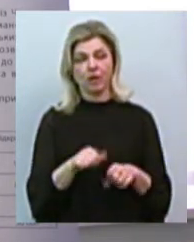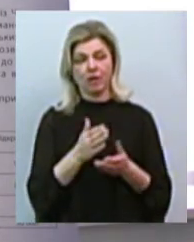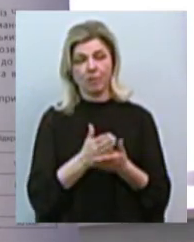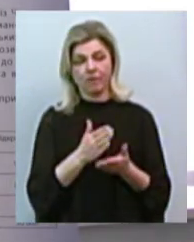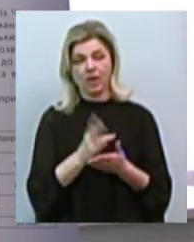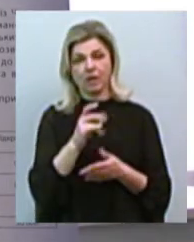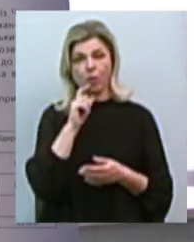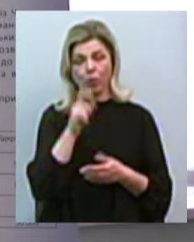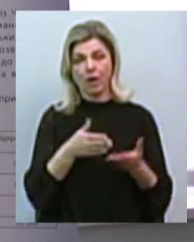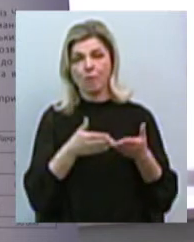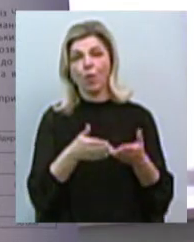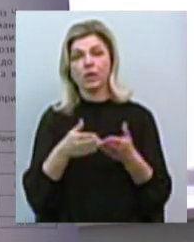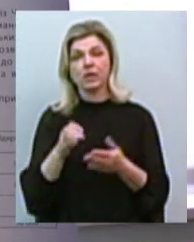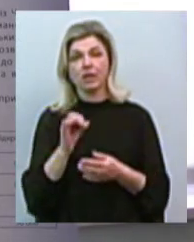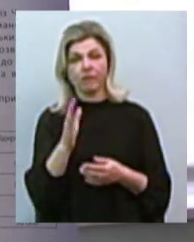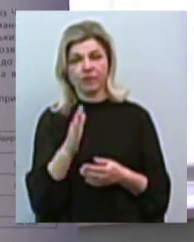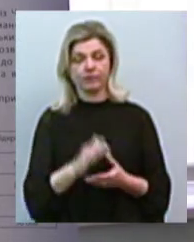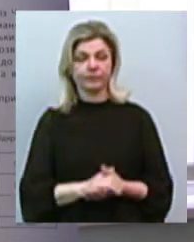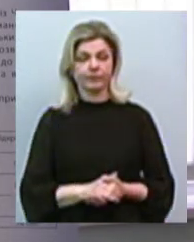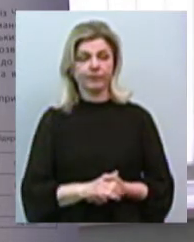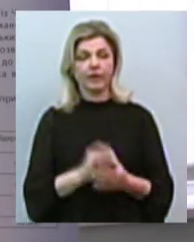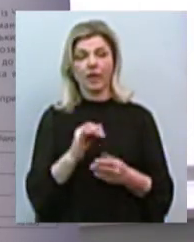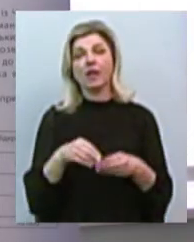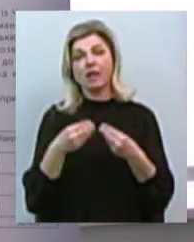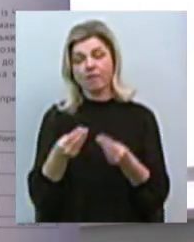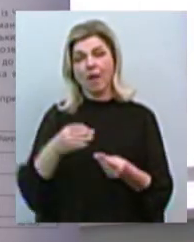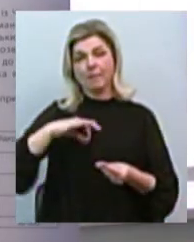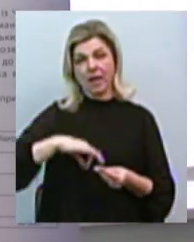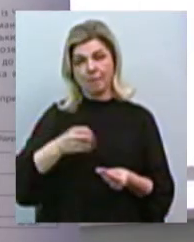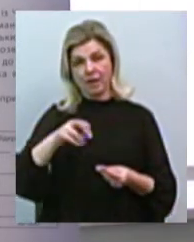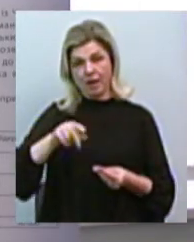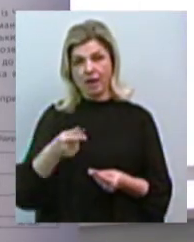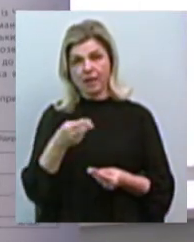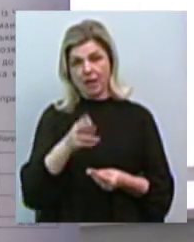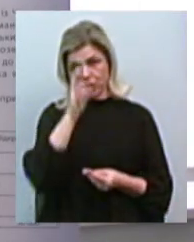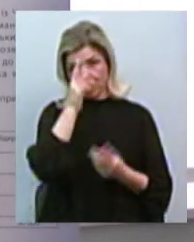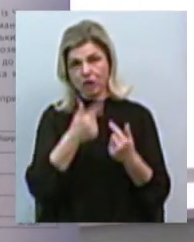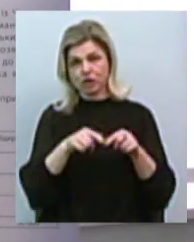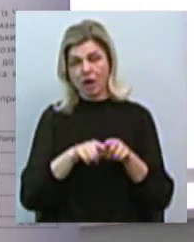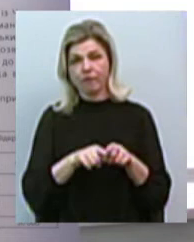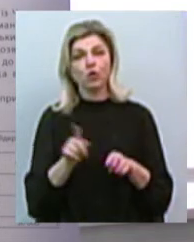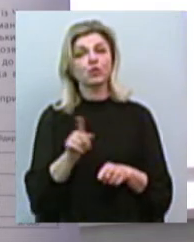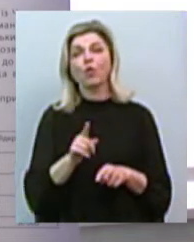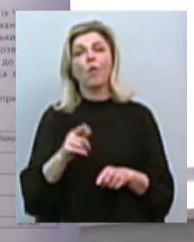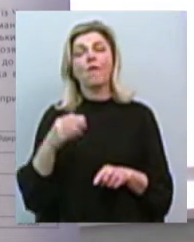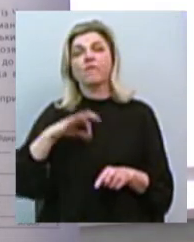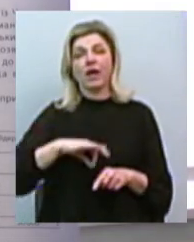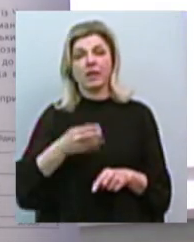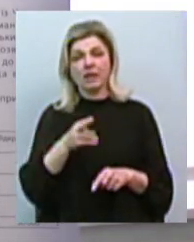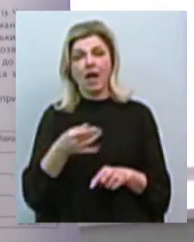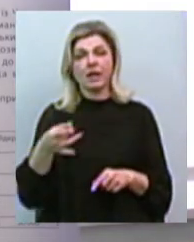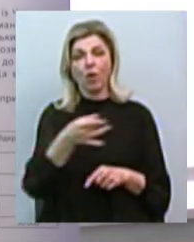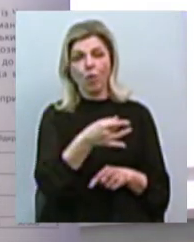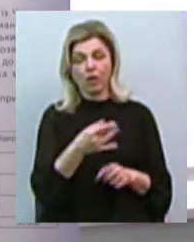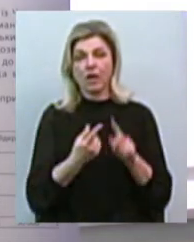українських портів і тим самим проносити прибутинки держави. Чому це важливо для регіону? Вперше, ми передбачаємо в окремі